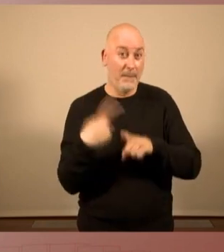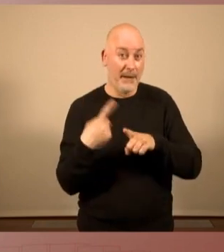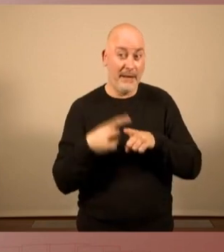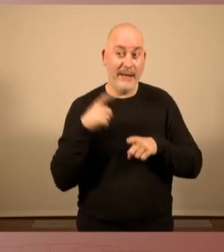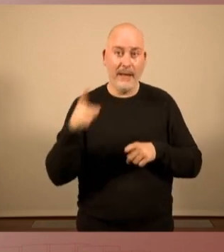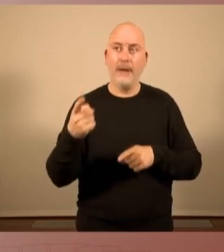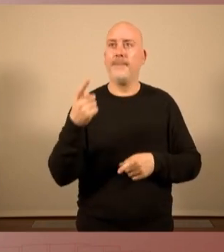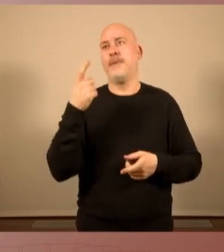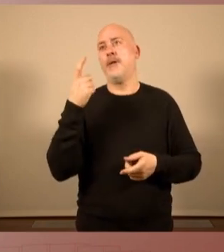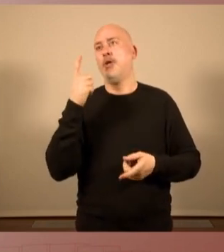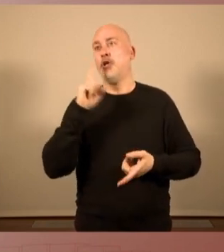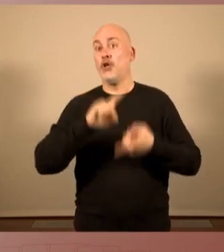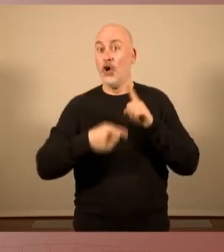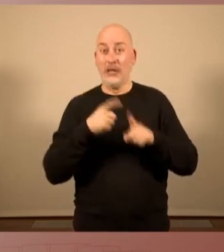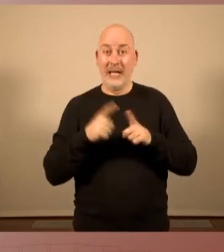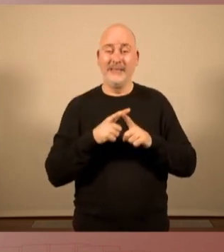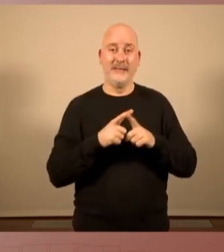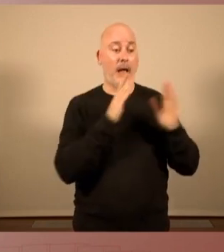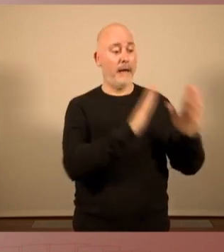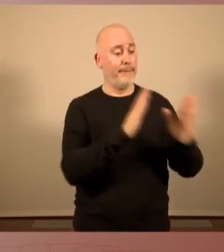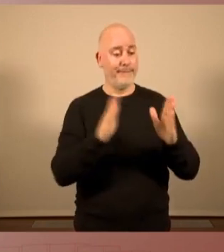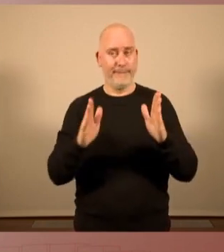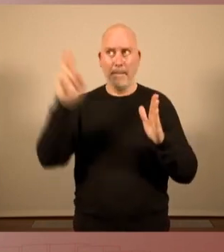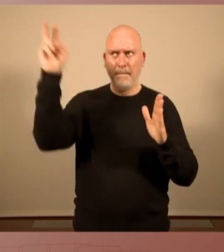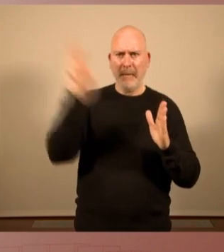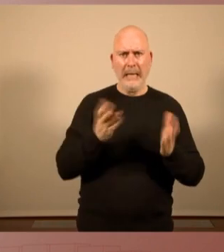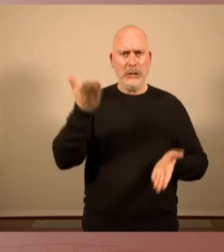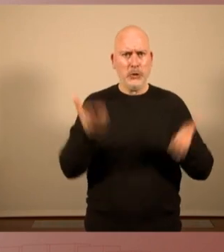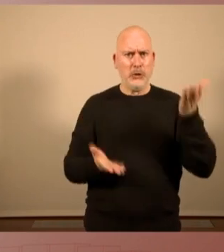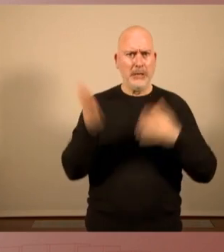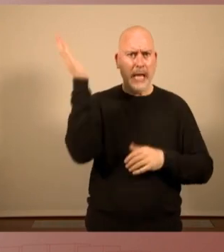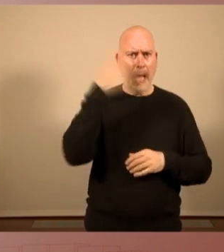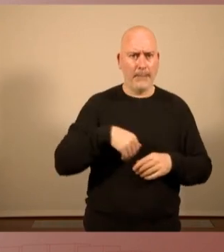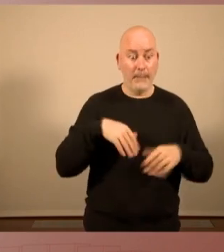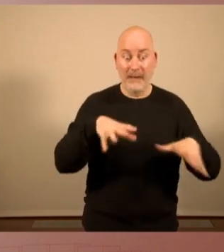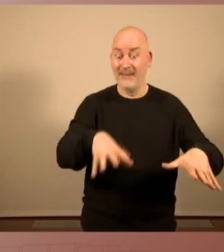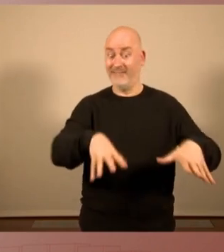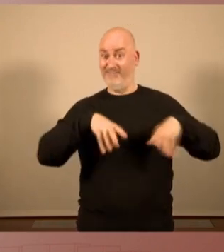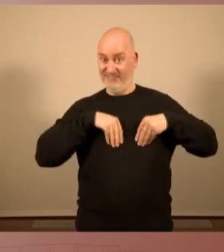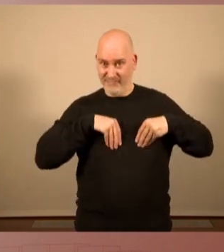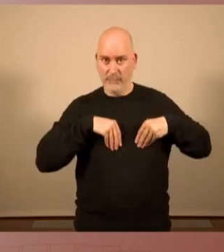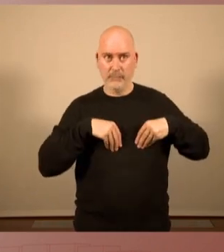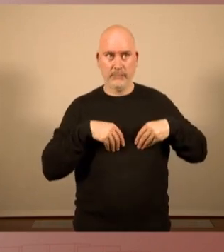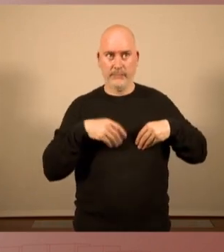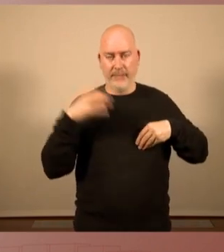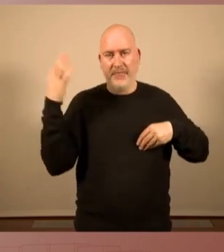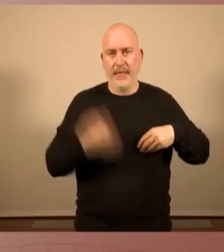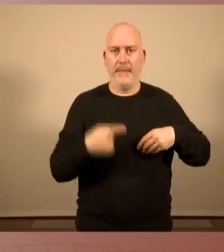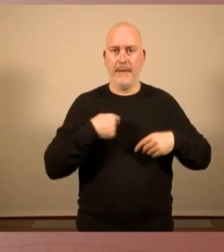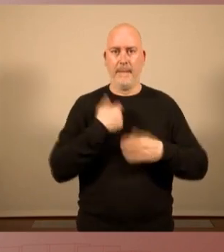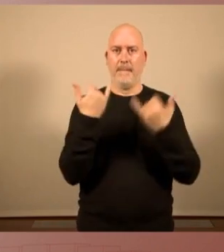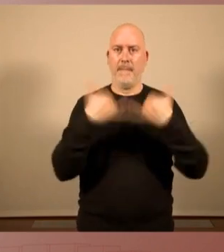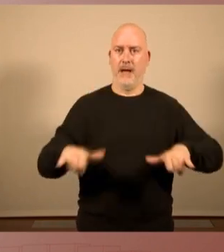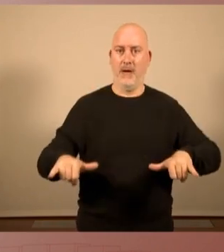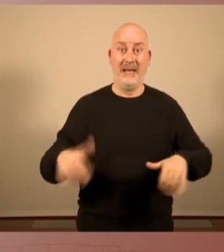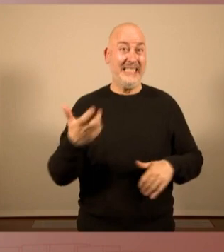'ordre de les coses és la injustícia, assolir un nou ordre és un deure de pau. I si els